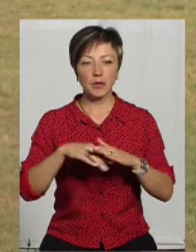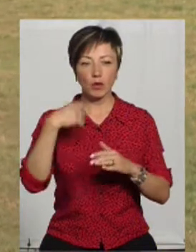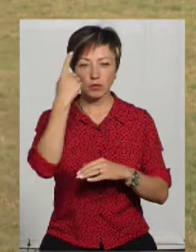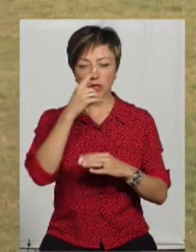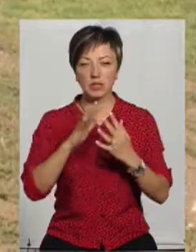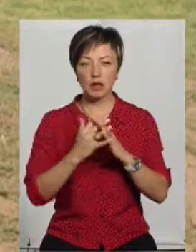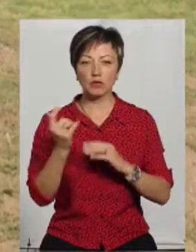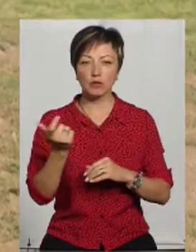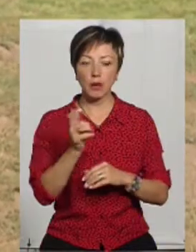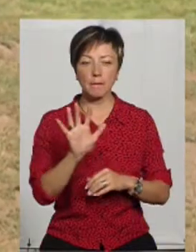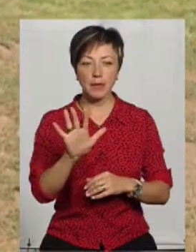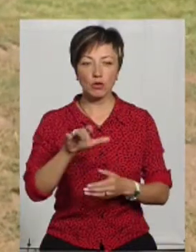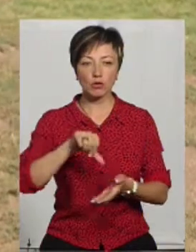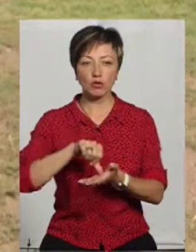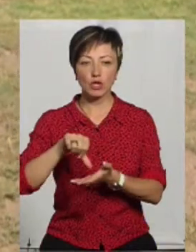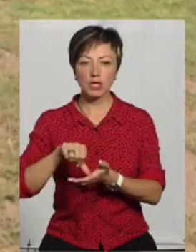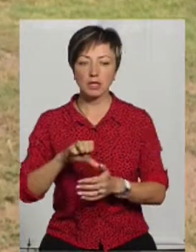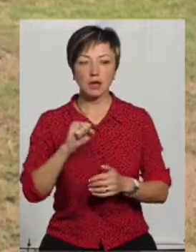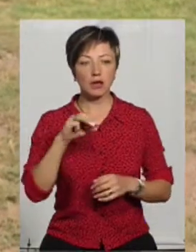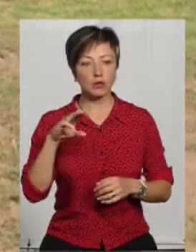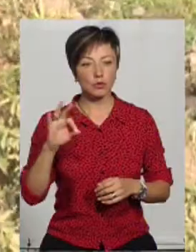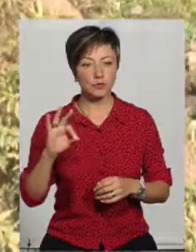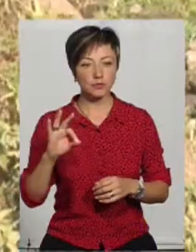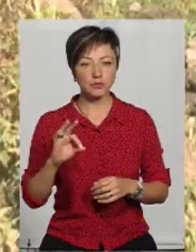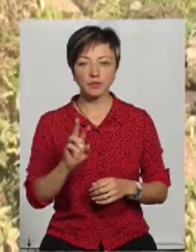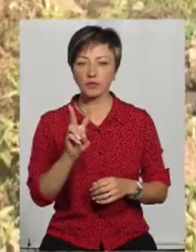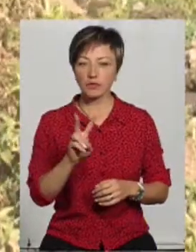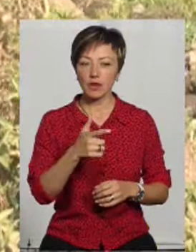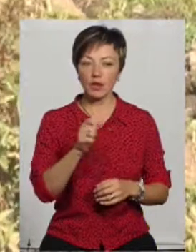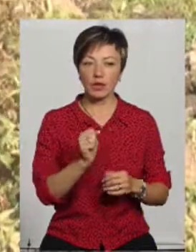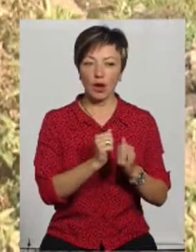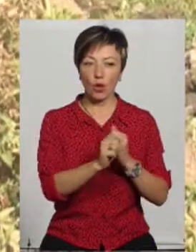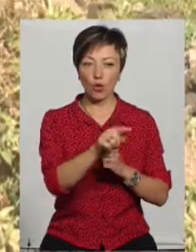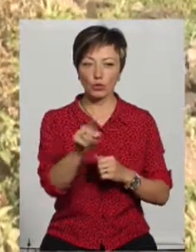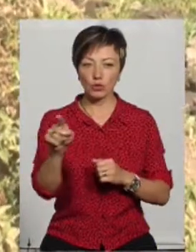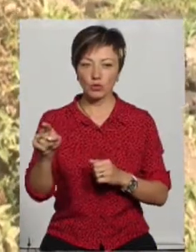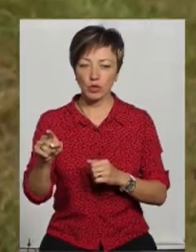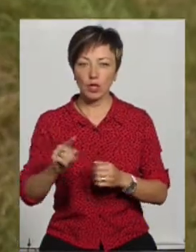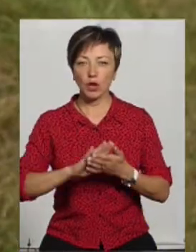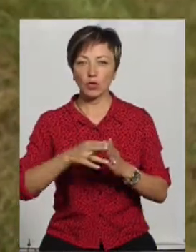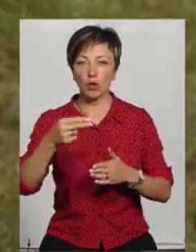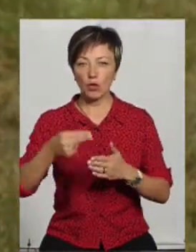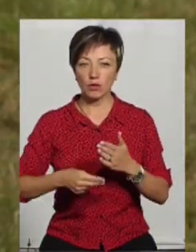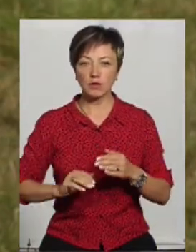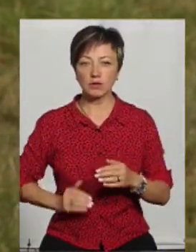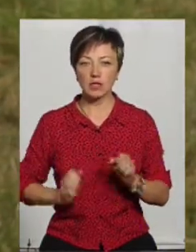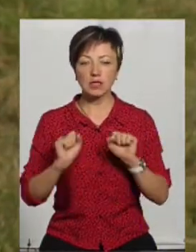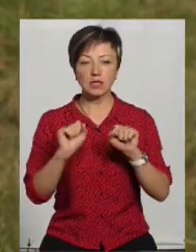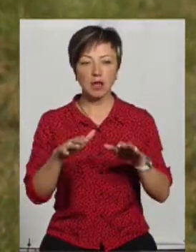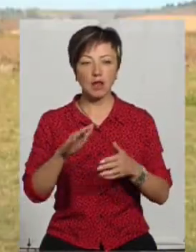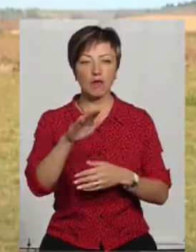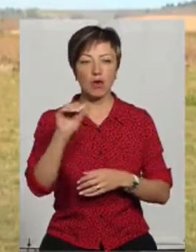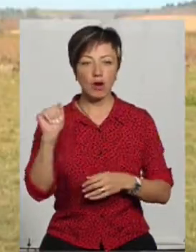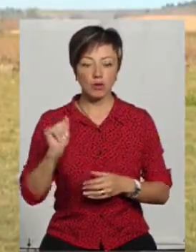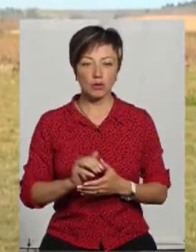селянське господарство п'ятьом учасникам операції об'єднаних сил, два гектари кожному. Вони заключили договір з агрофірмою та здали землю в